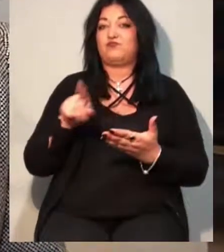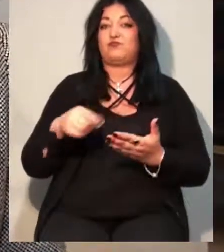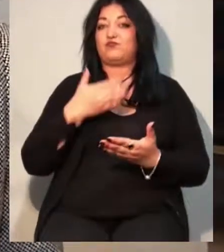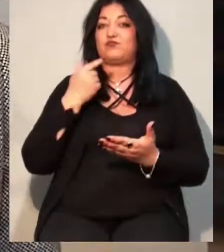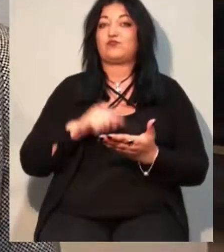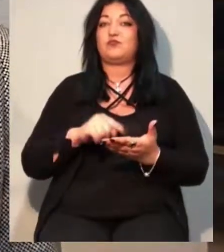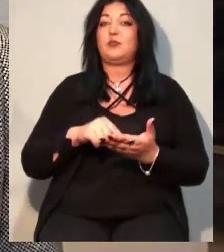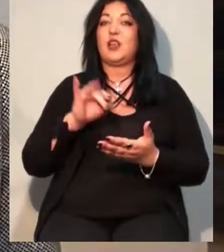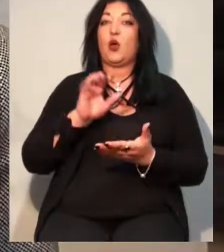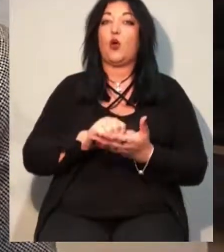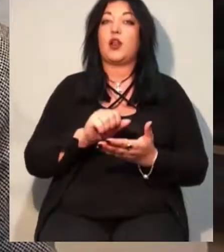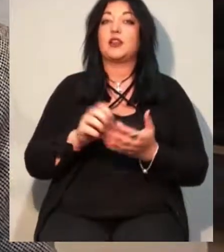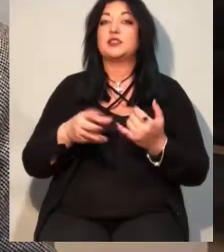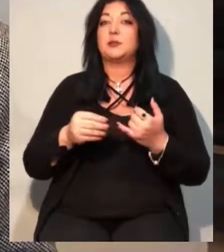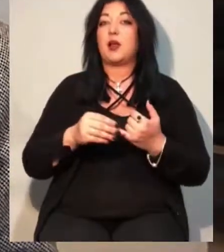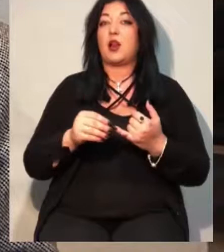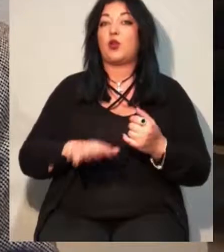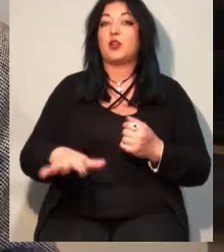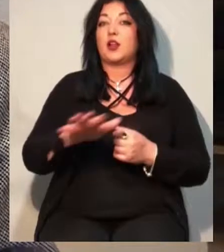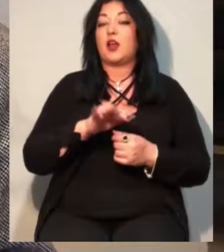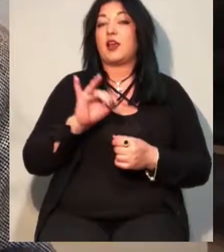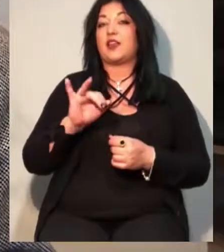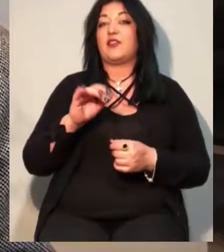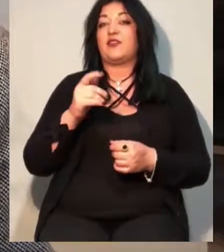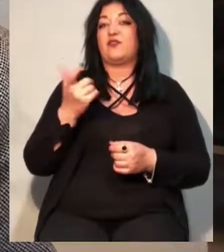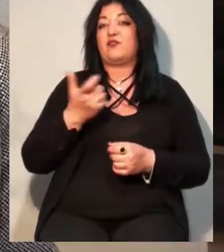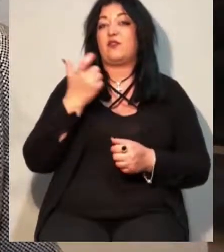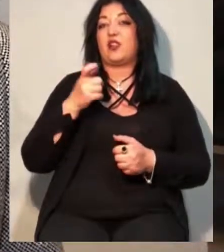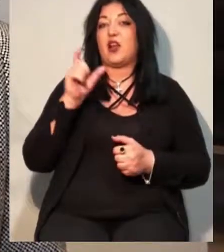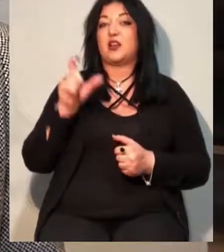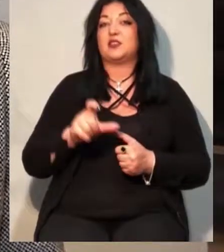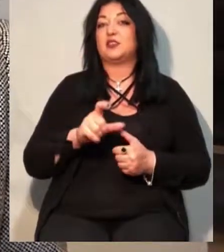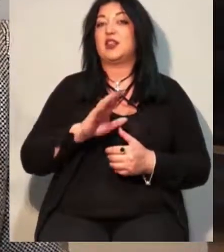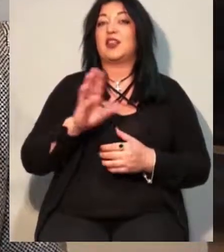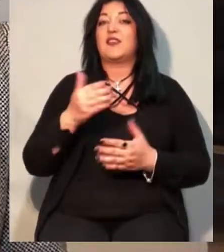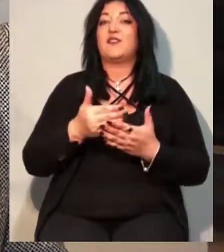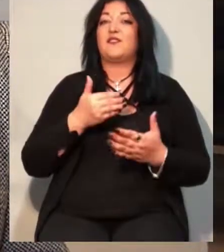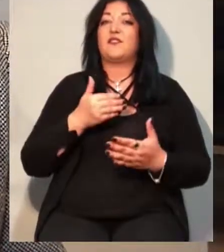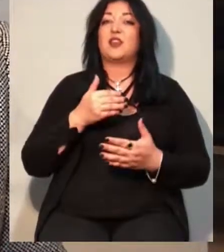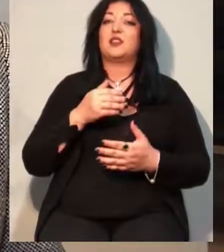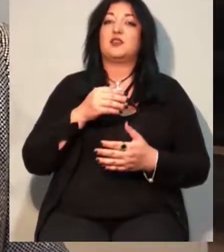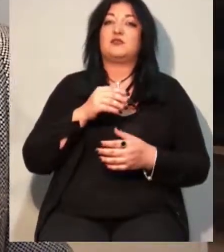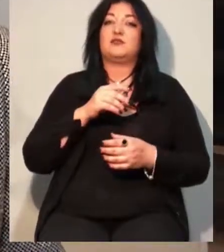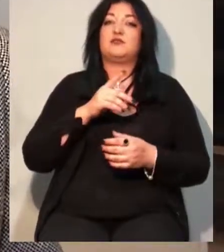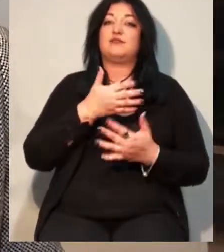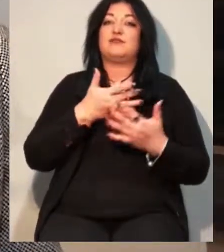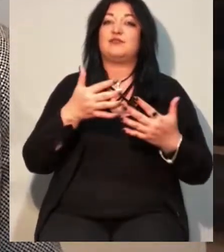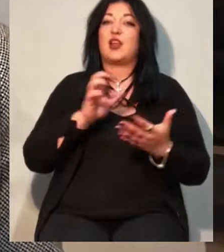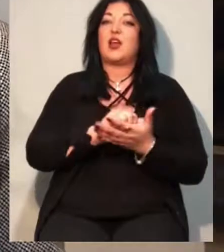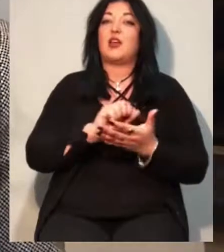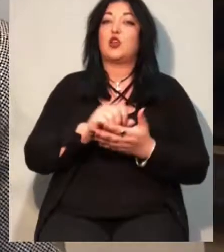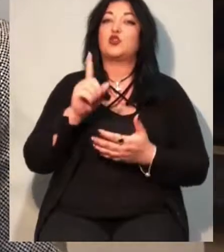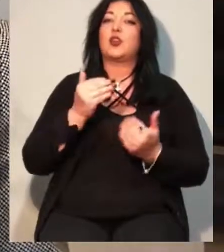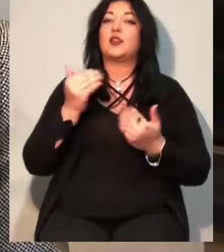ділянки та власника будівель спільного підприємства «Солінг», ні від суборендарів – це то в літній театр, то в